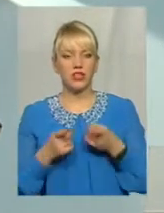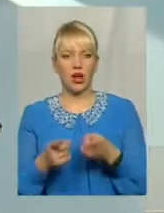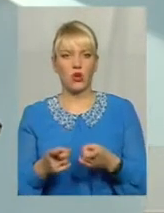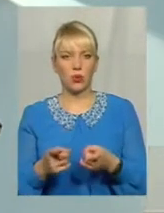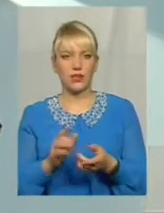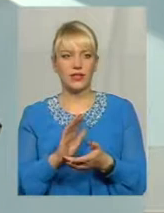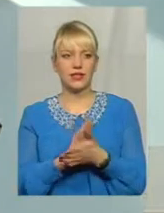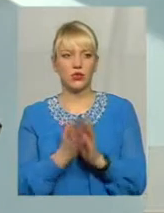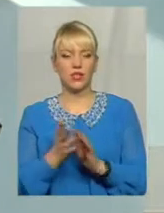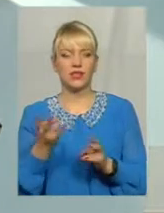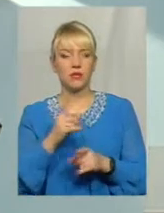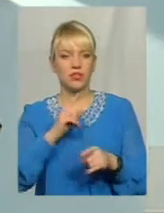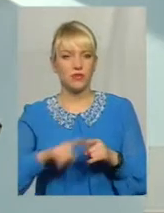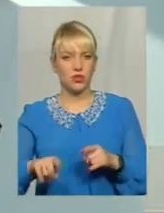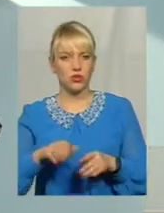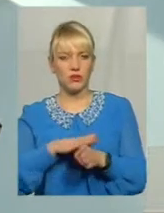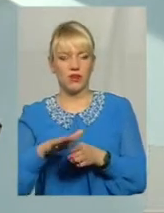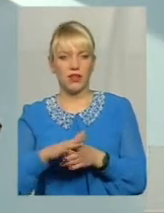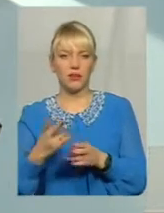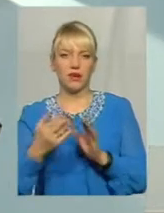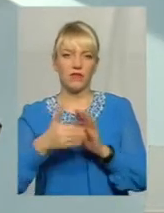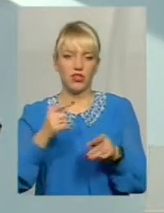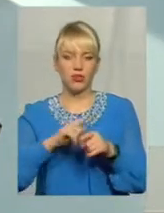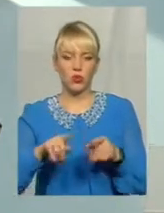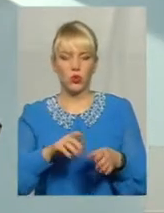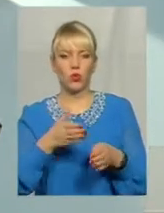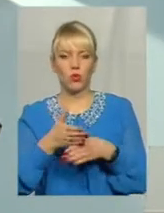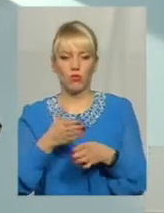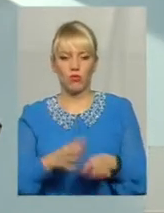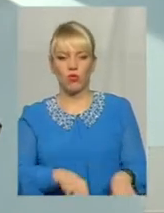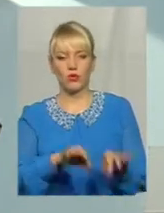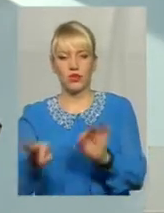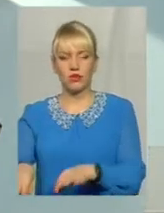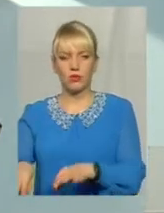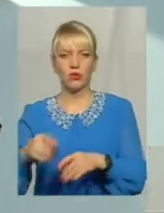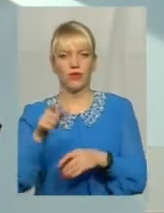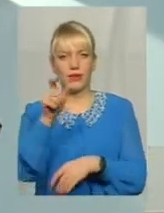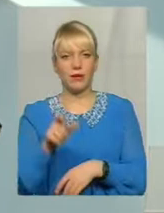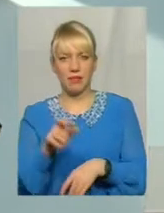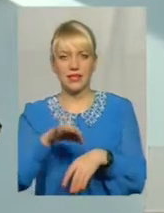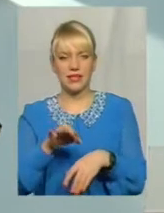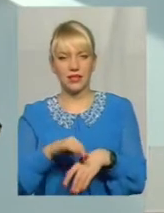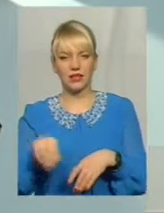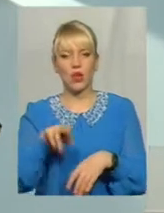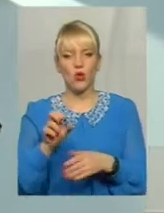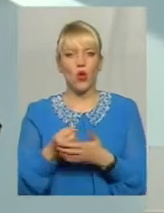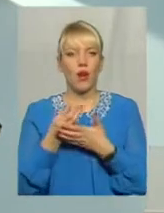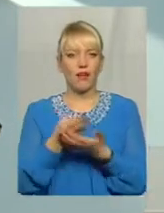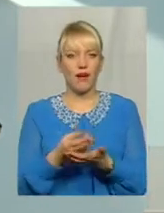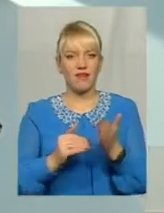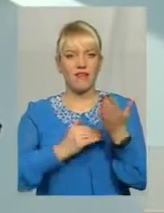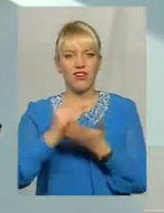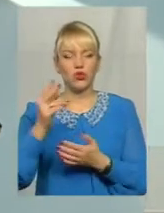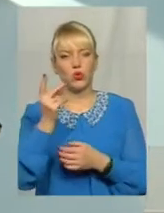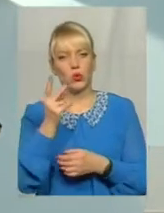швидко Тобто, викликати швидку допомогу Транспортувати пацієнта до лікарні вищого рівня